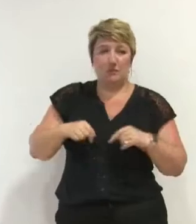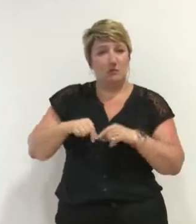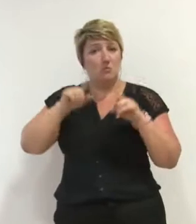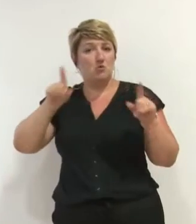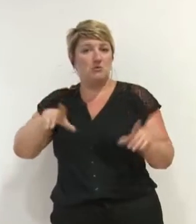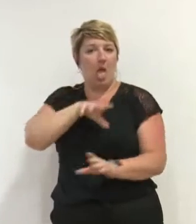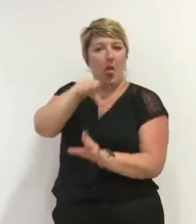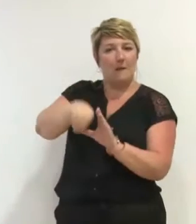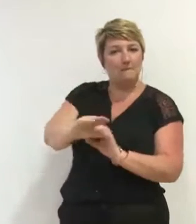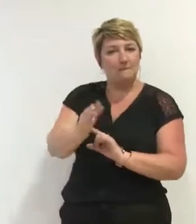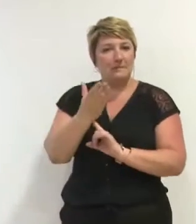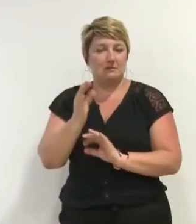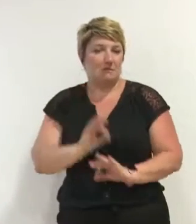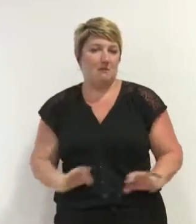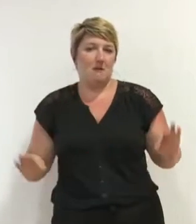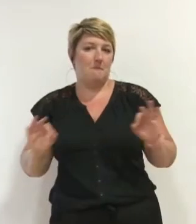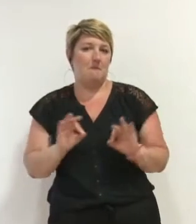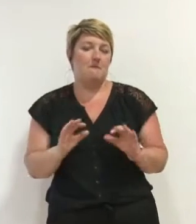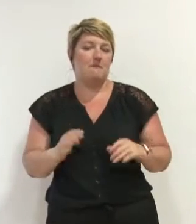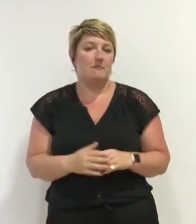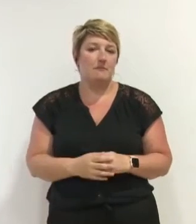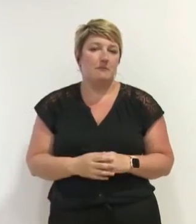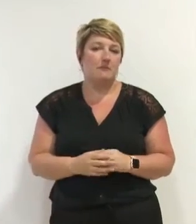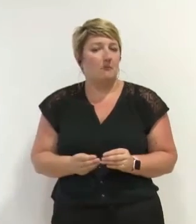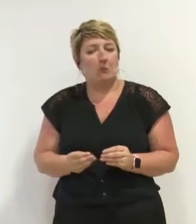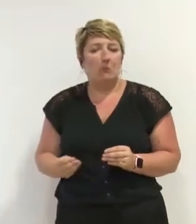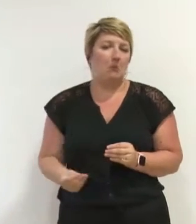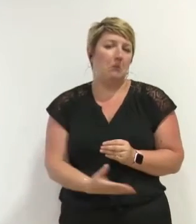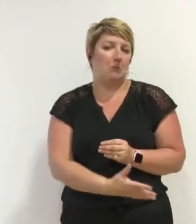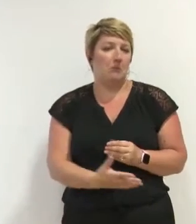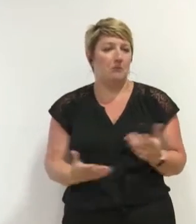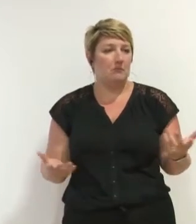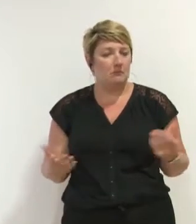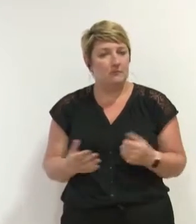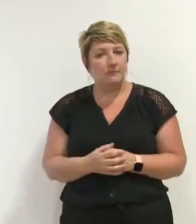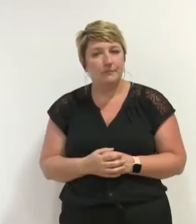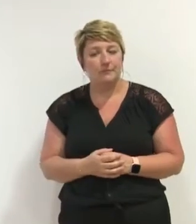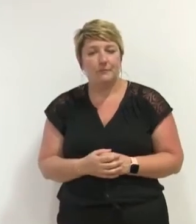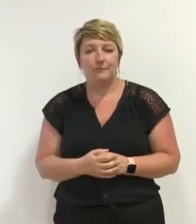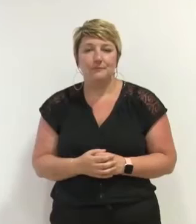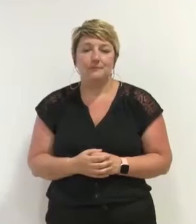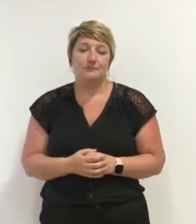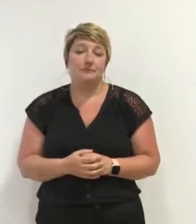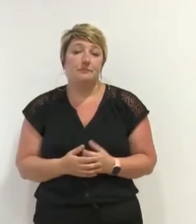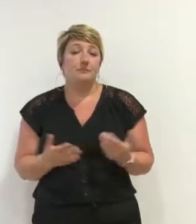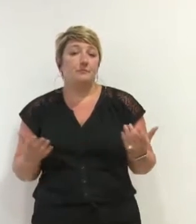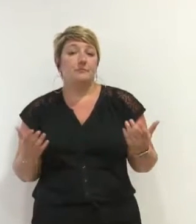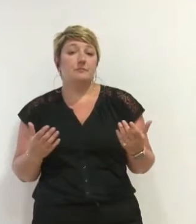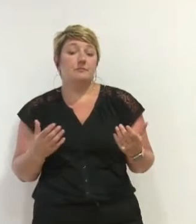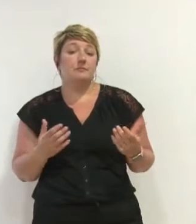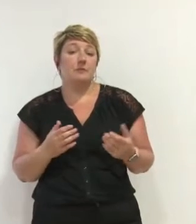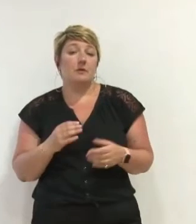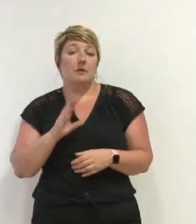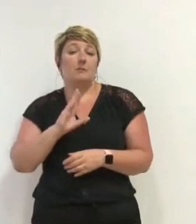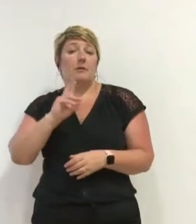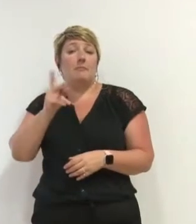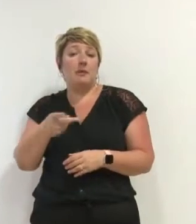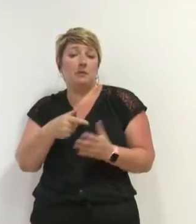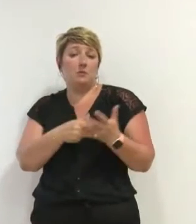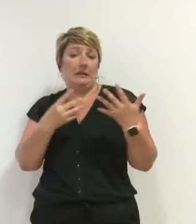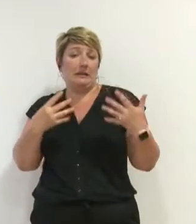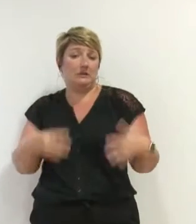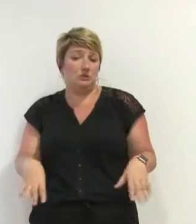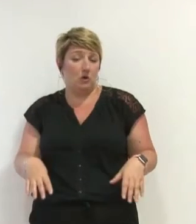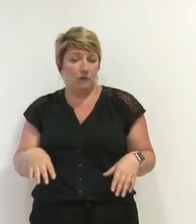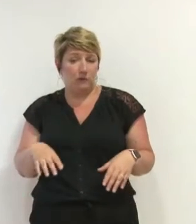présentées au Conseil municipal et prises en compte dans la construction de celui-ci. Rien dans le BP 2019